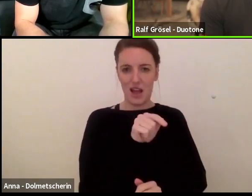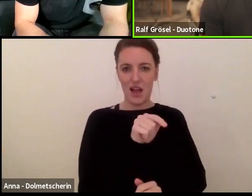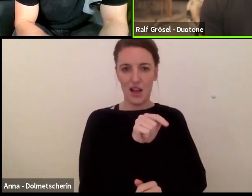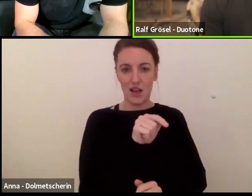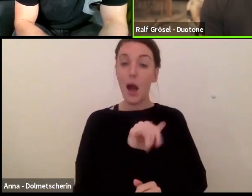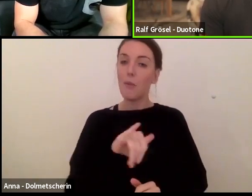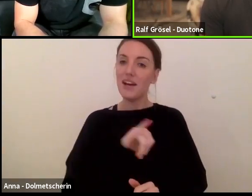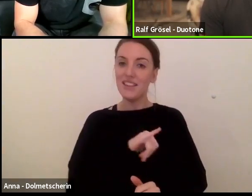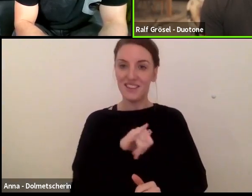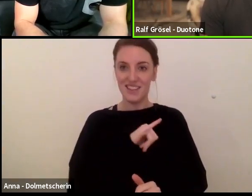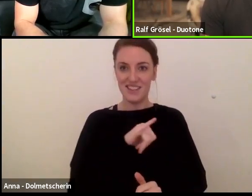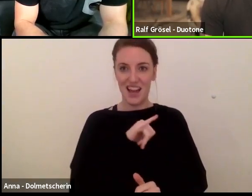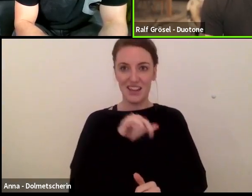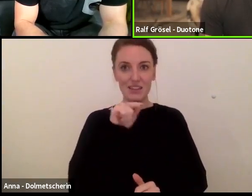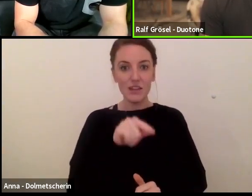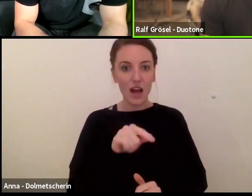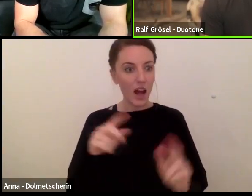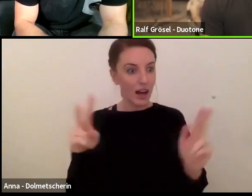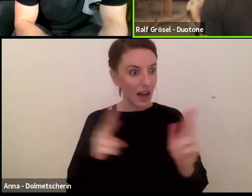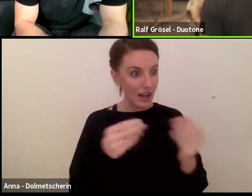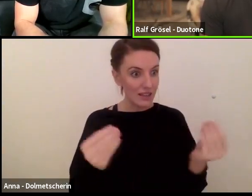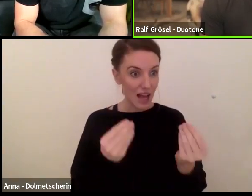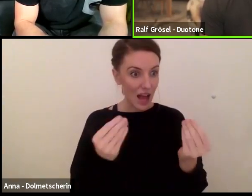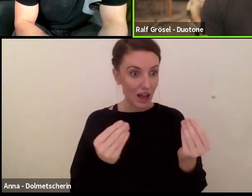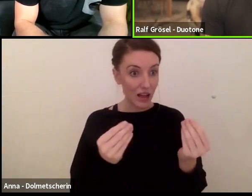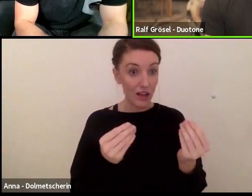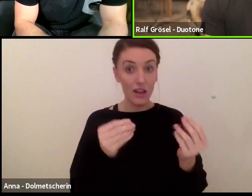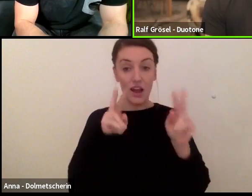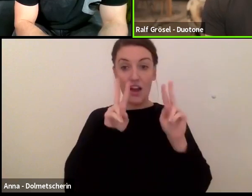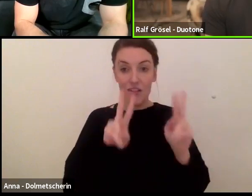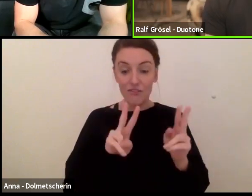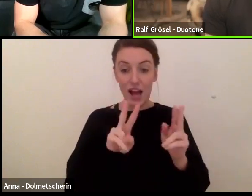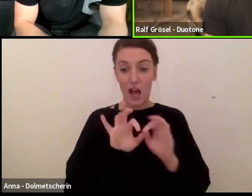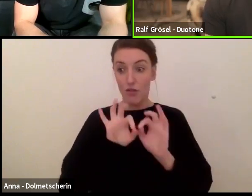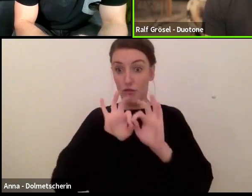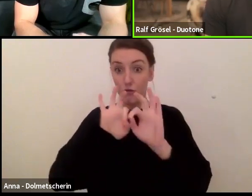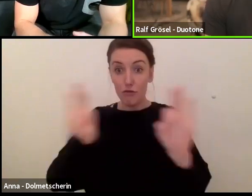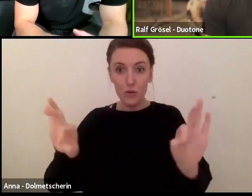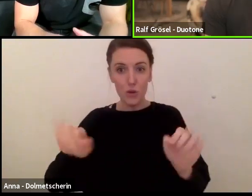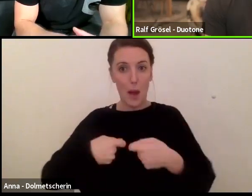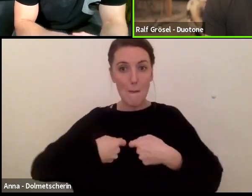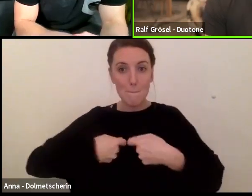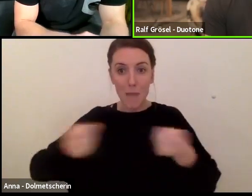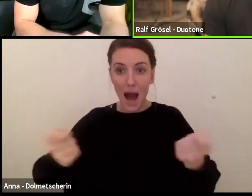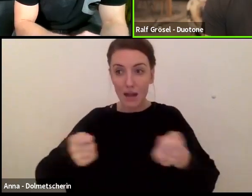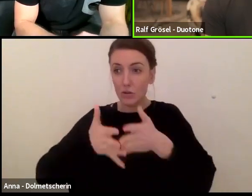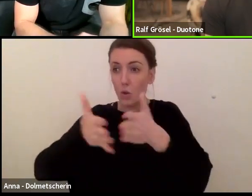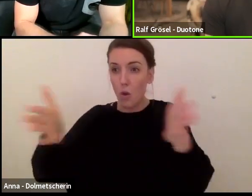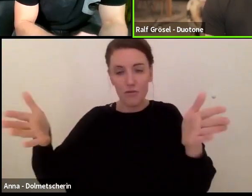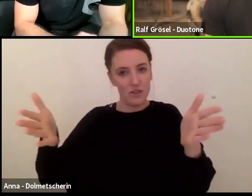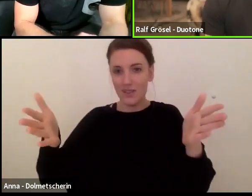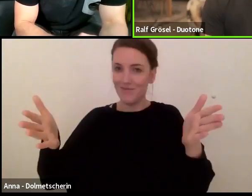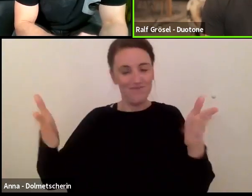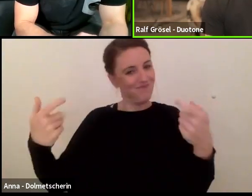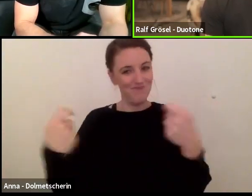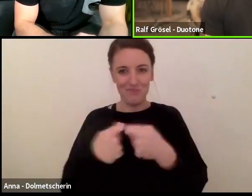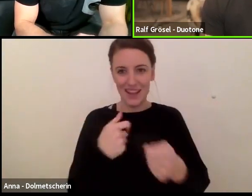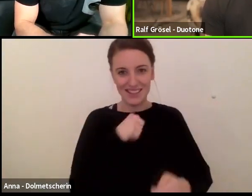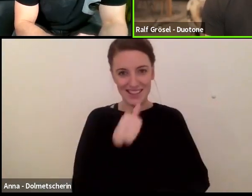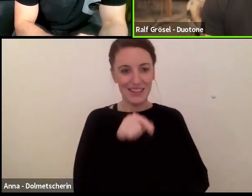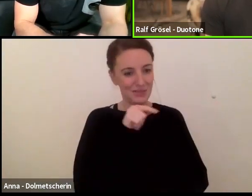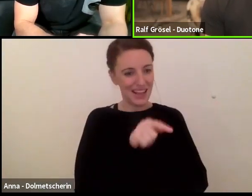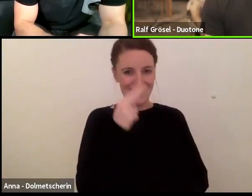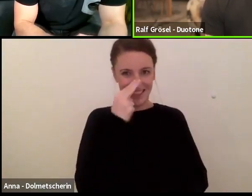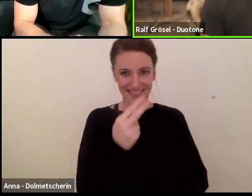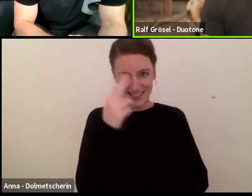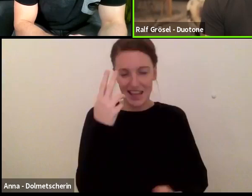Kleinserie wunderbar funktionieren, trotzdem nicht kommerziell umsetzbar gewesen, aus unterschiedlichen Gründen. Das würde jetzt viel zu weit gehen. Aber es gibt immer die